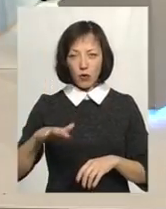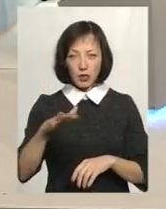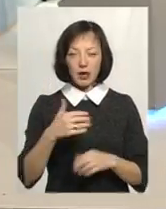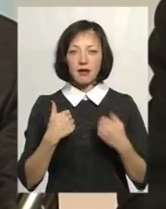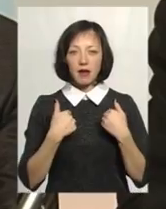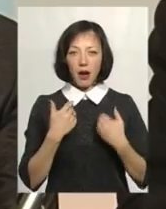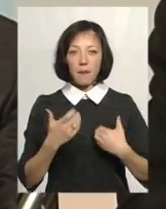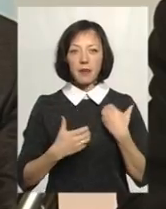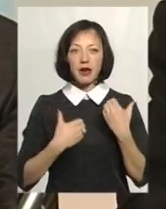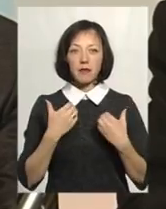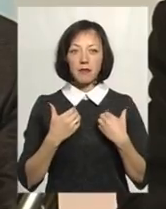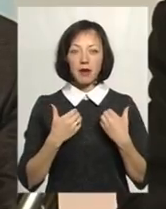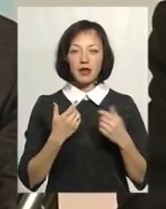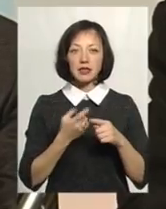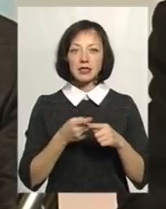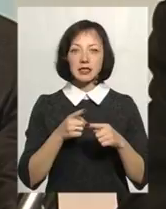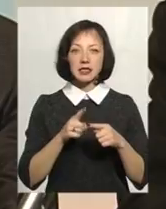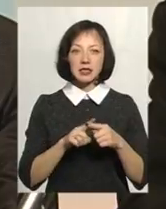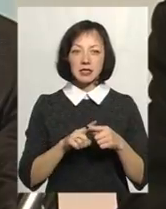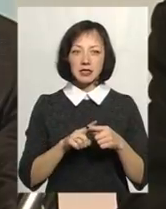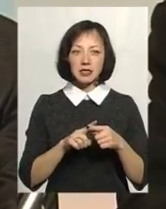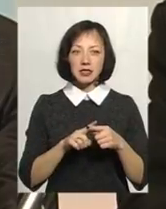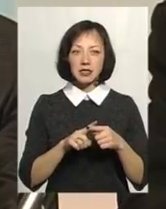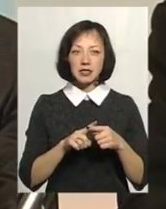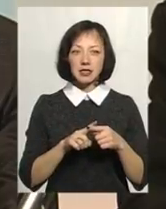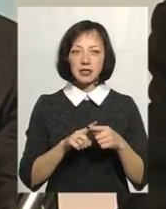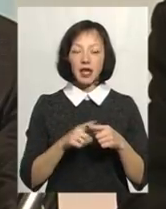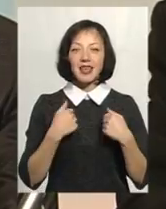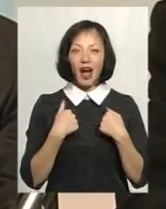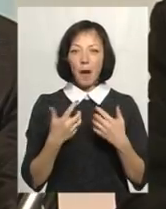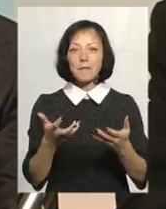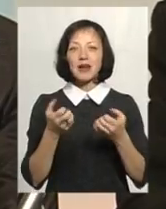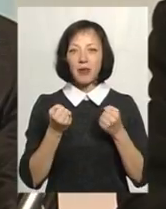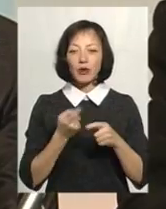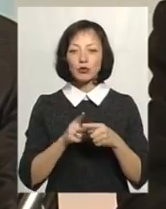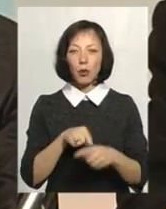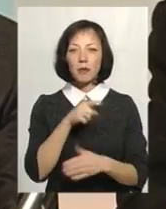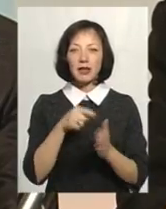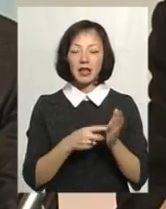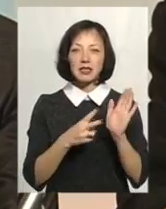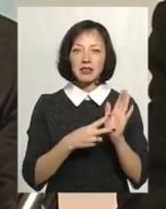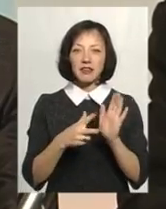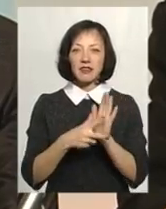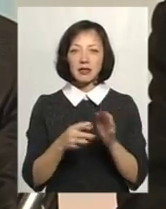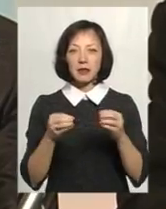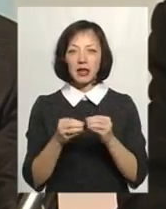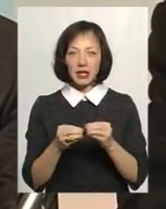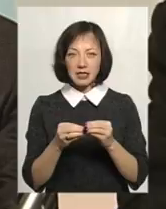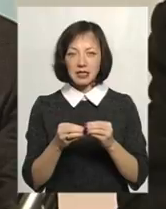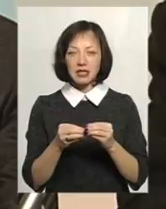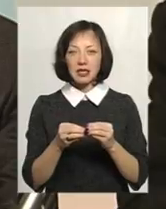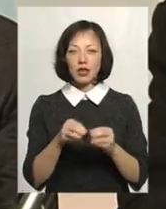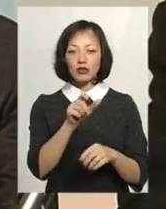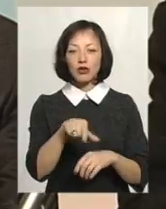питання 7, 8, 10, 15 чоловік щоденно. І коли вони переглядають оці книги,